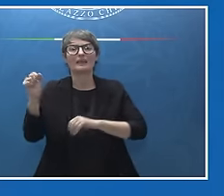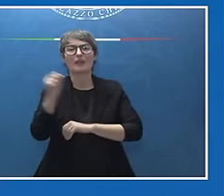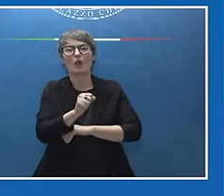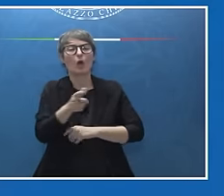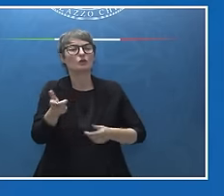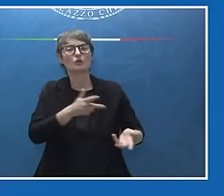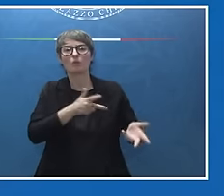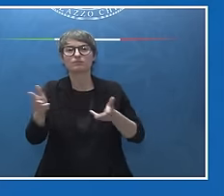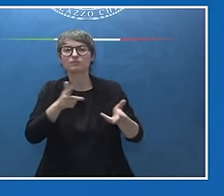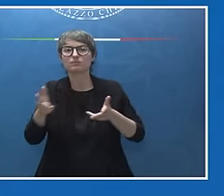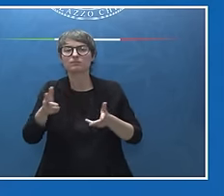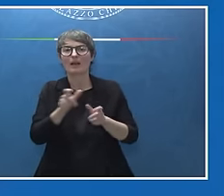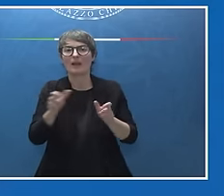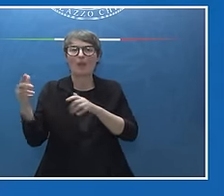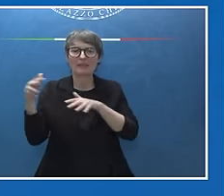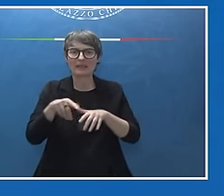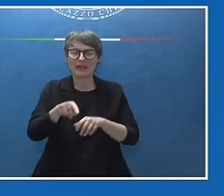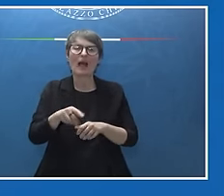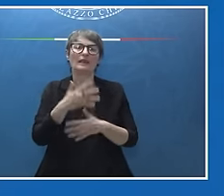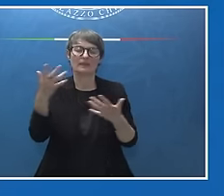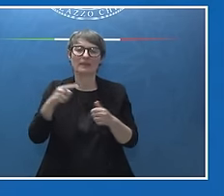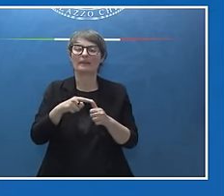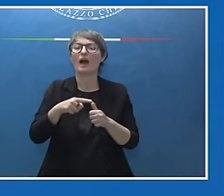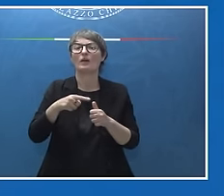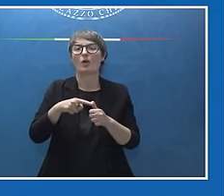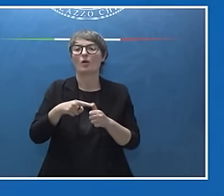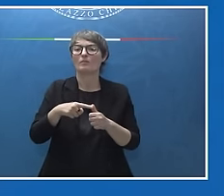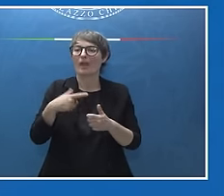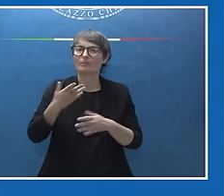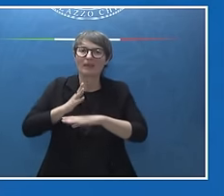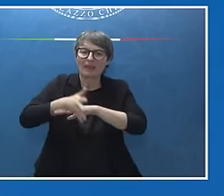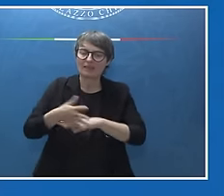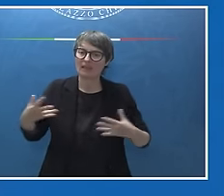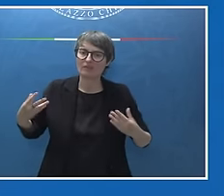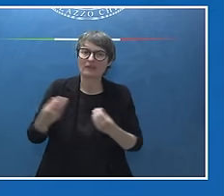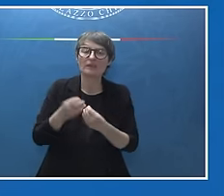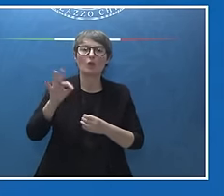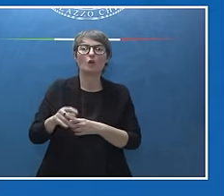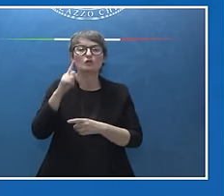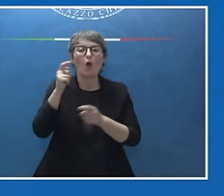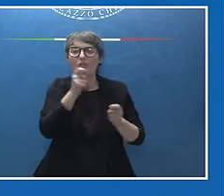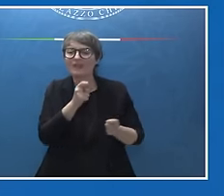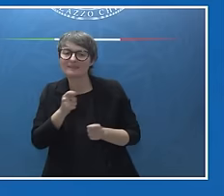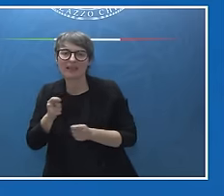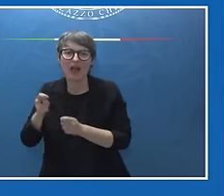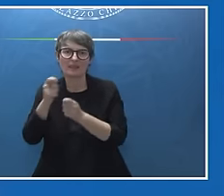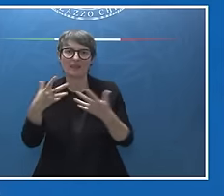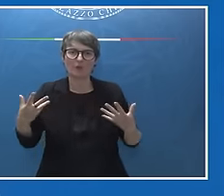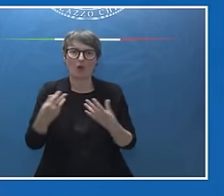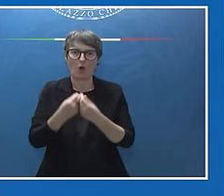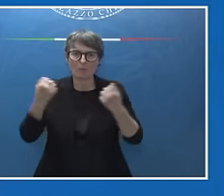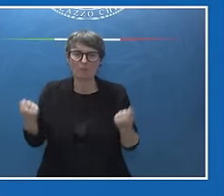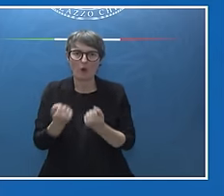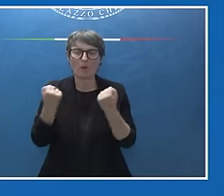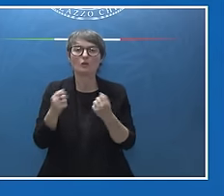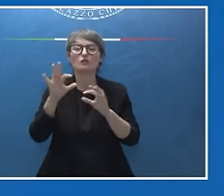informazioni, promuovere iniziative investigative congiunte per smantellare le reti criminali, promuovere